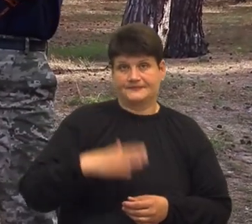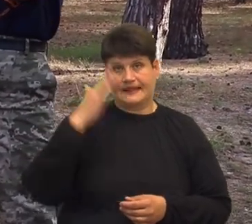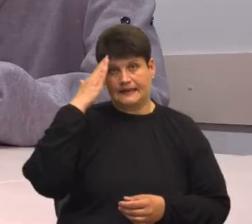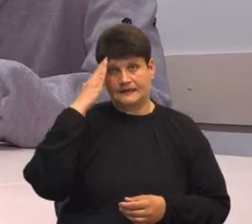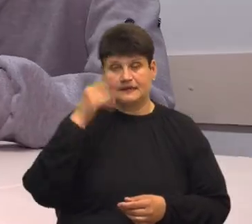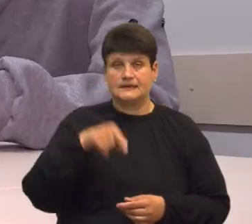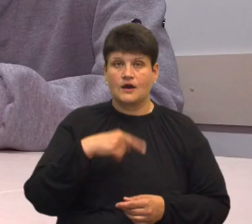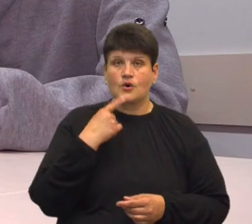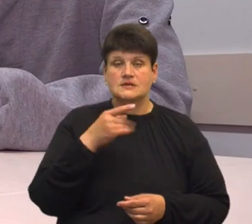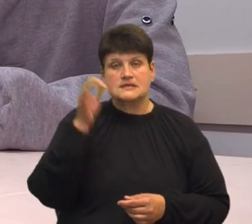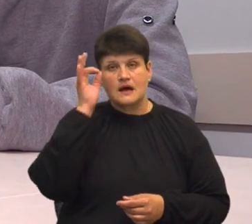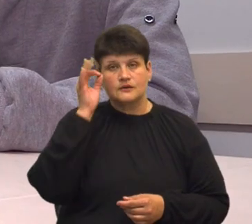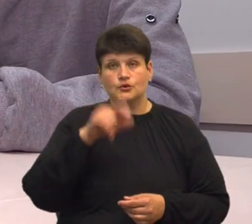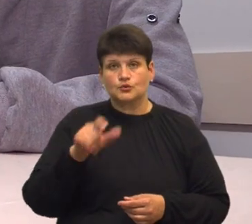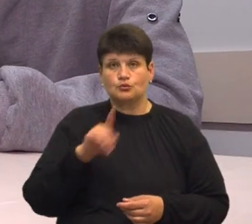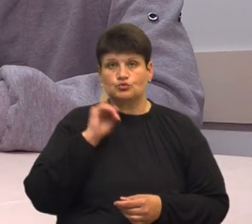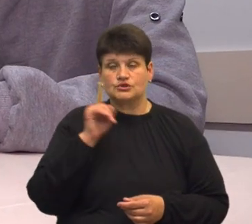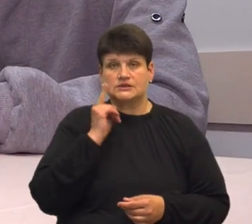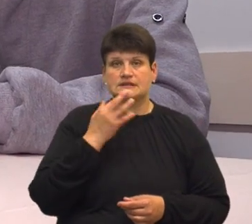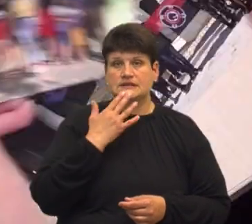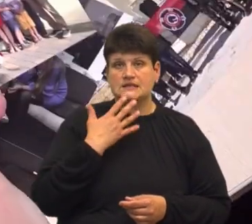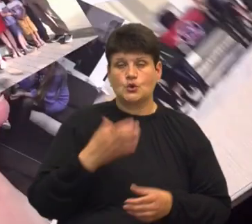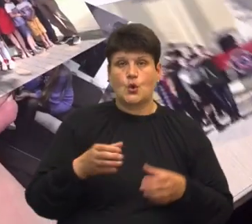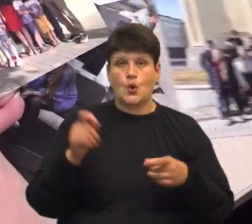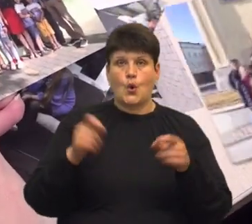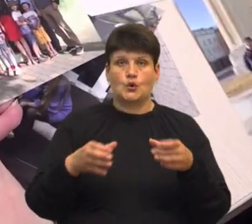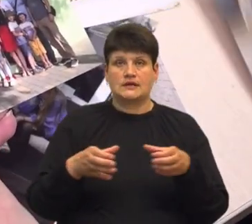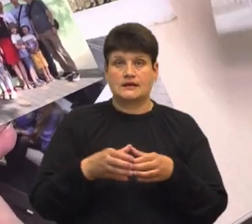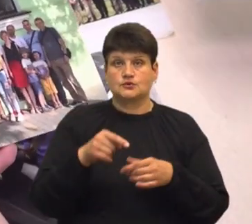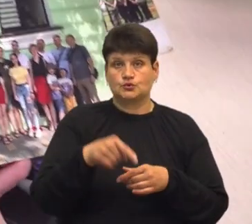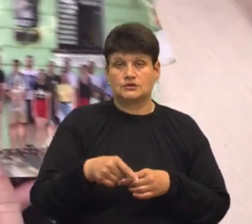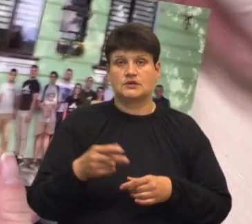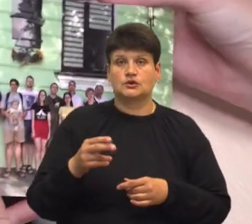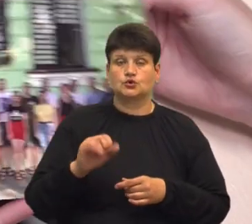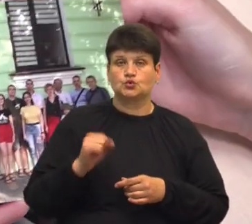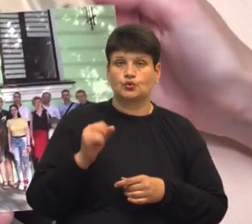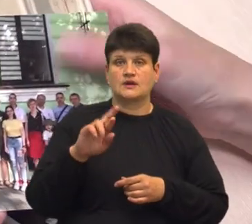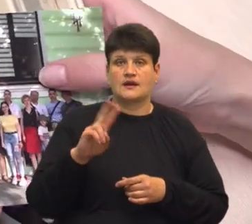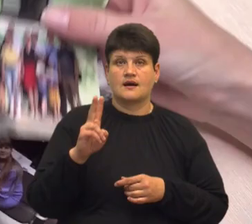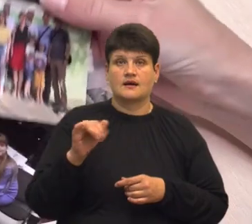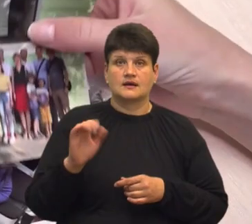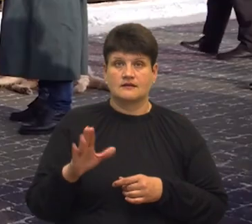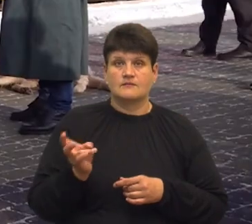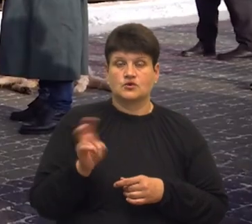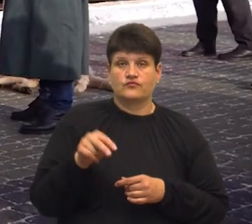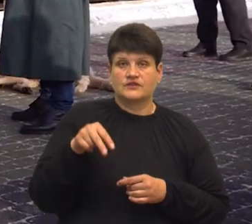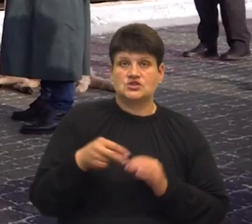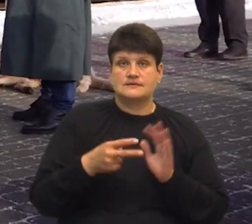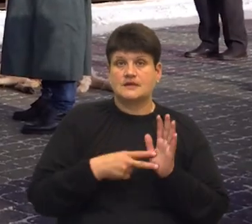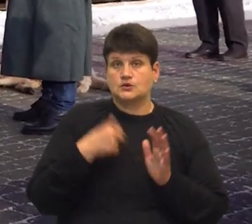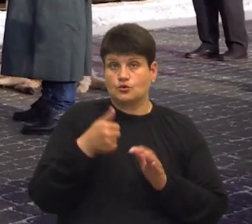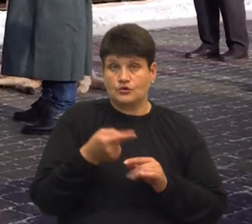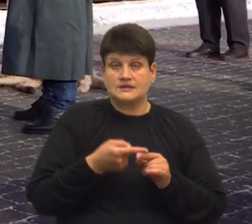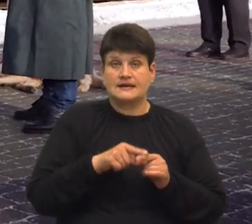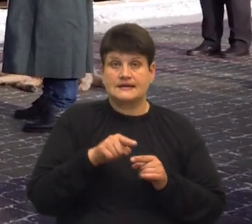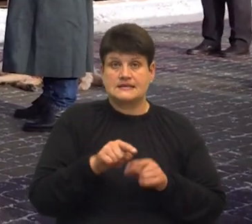Капустинського згадують друзі з Молодіжного націоналістичного конгресу. Сюди друг Яків прийшов у 2017 році. А це кадри